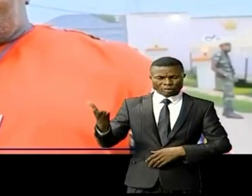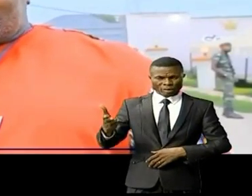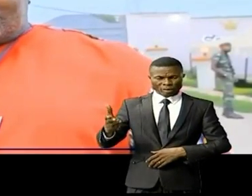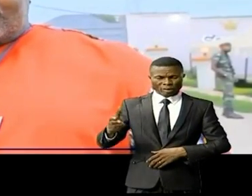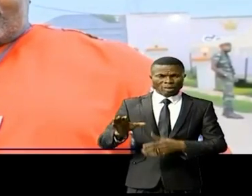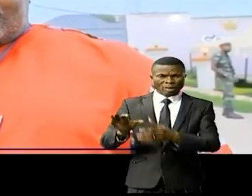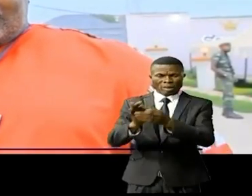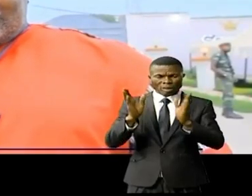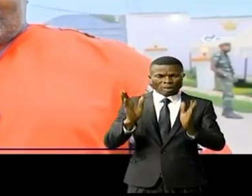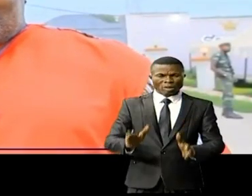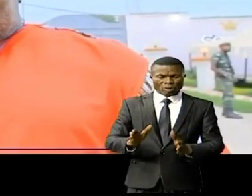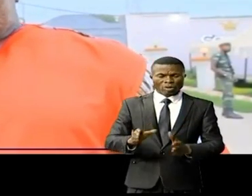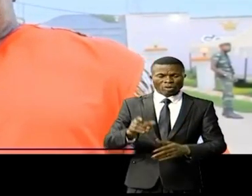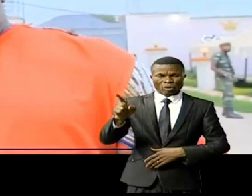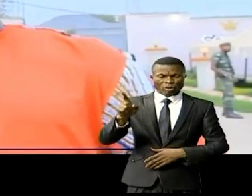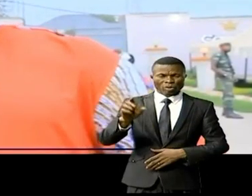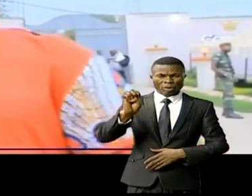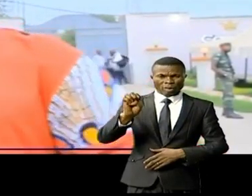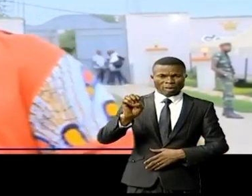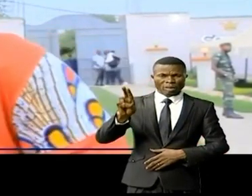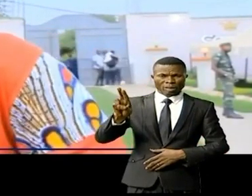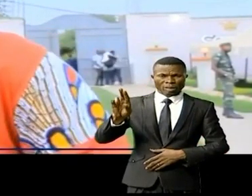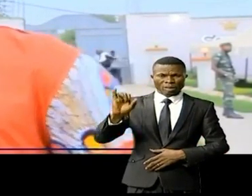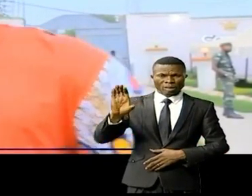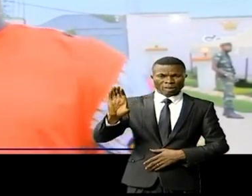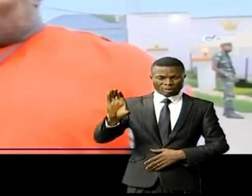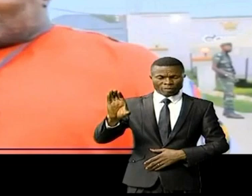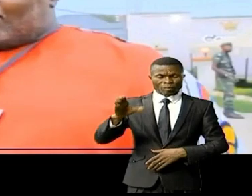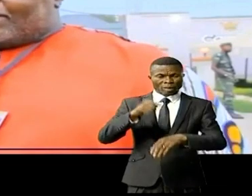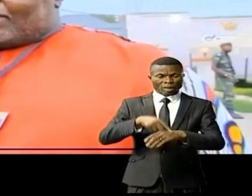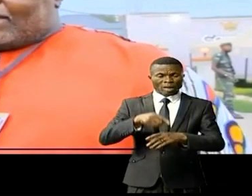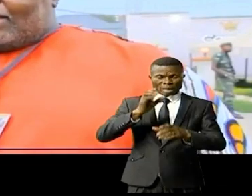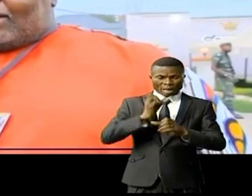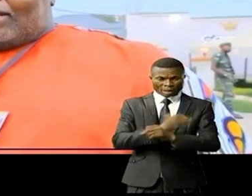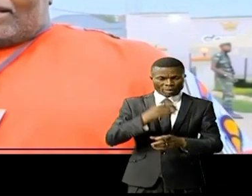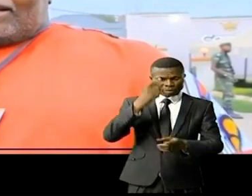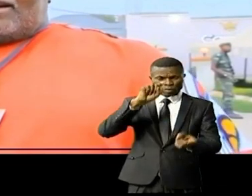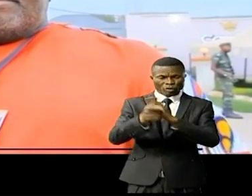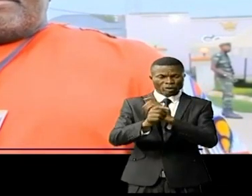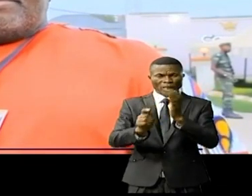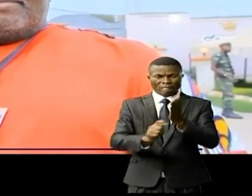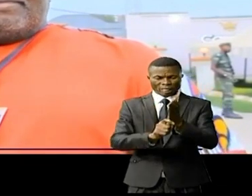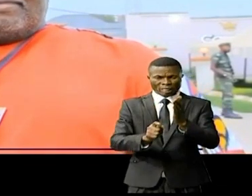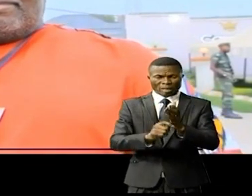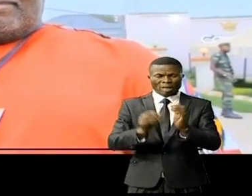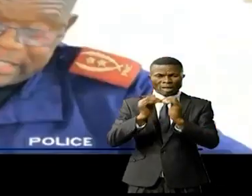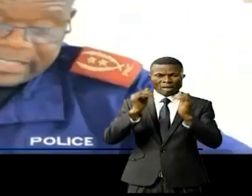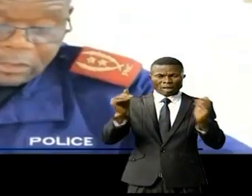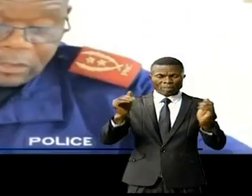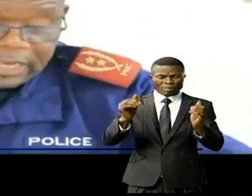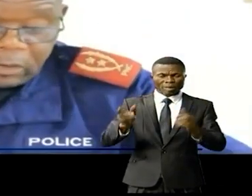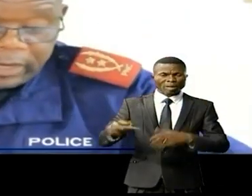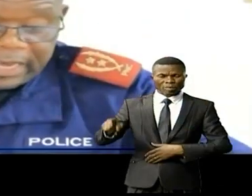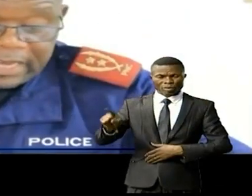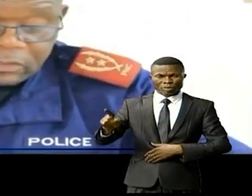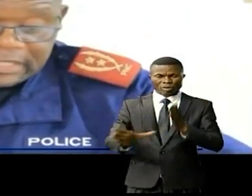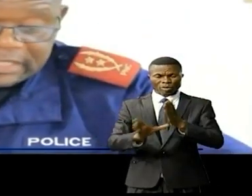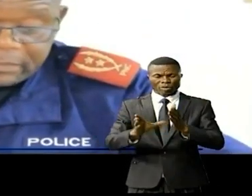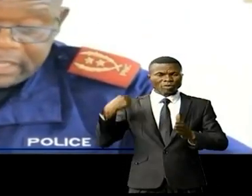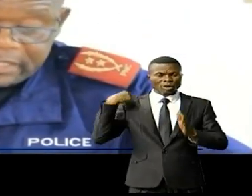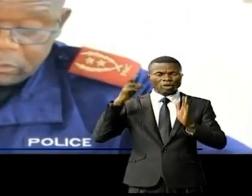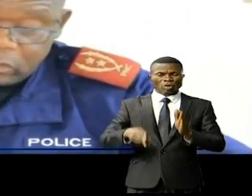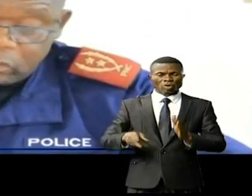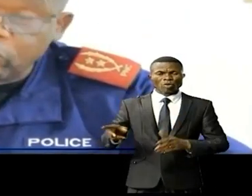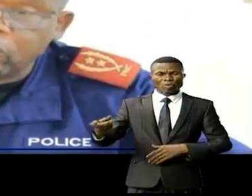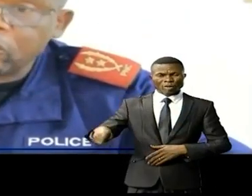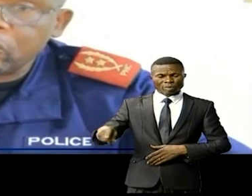de la Siyar, Eric Mongomanolo, estime que l'air est au changement de stratégie pour la stabilisation de la région. Au vice-gouverneur de l'Ituri, le